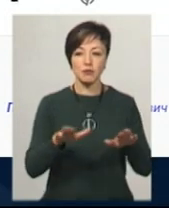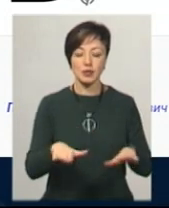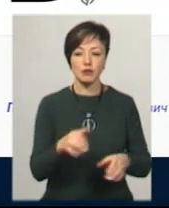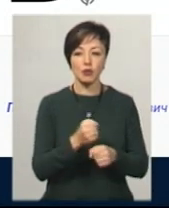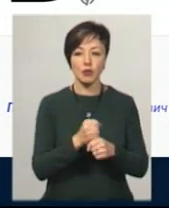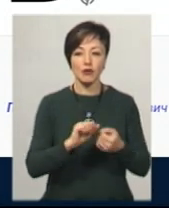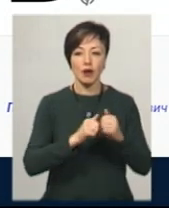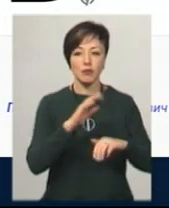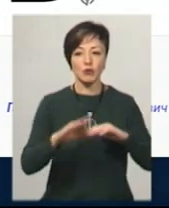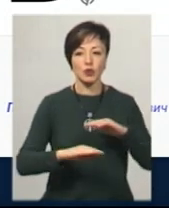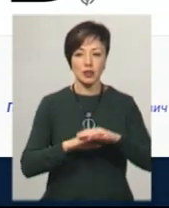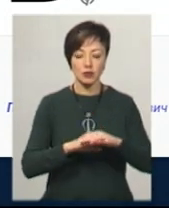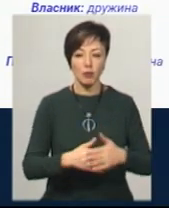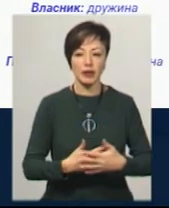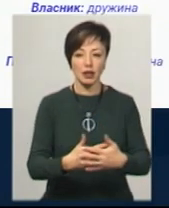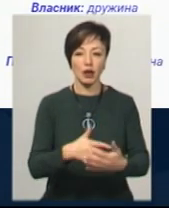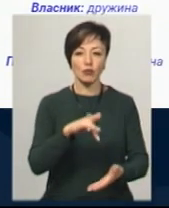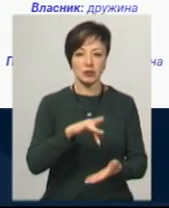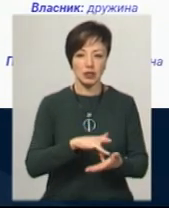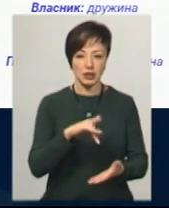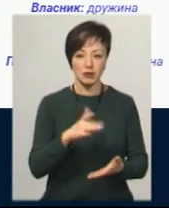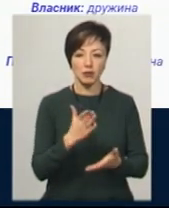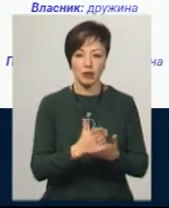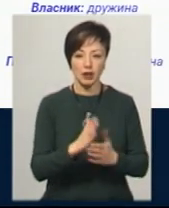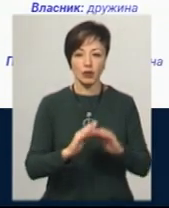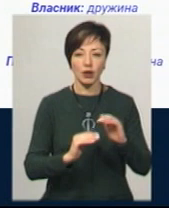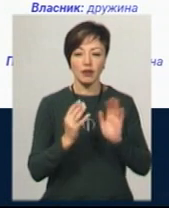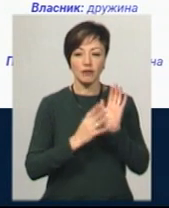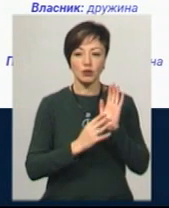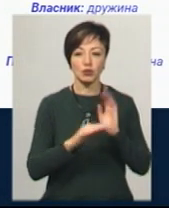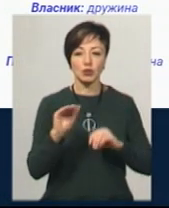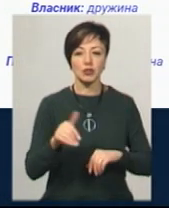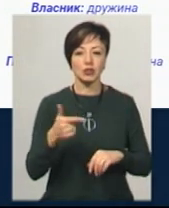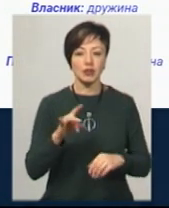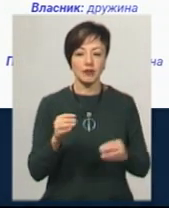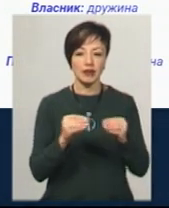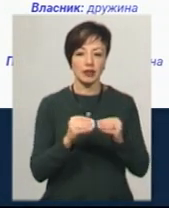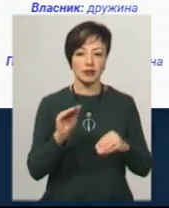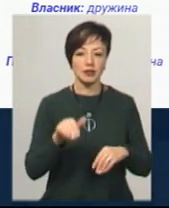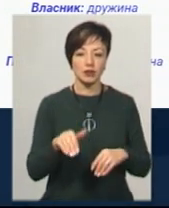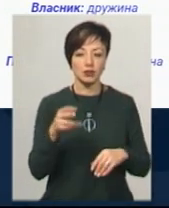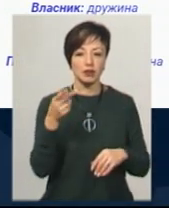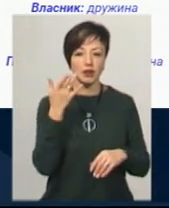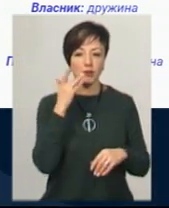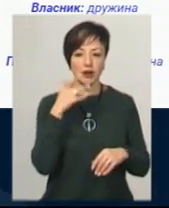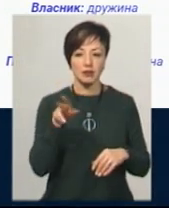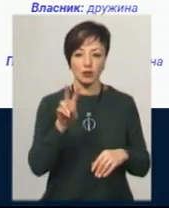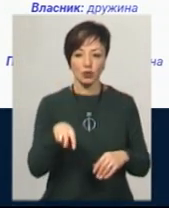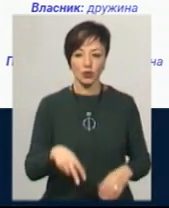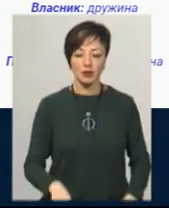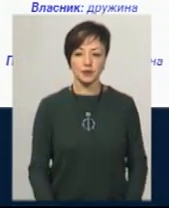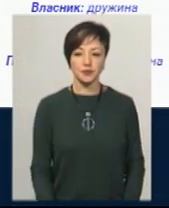роботи у Кам'янець-Подільському перинатальному центрі і має на руках 90 тисяч гривень та 10 тисяч американських доларів.